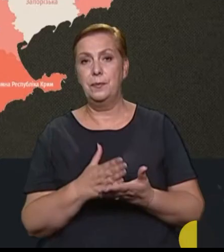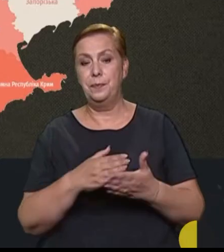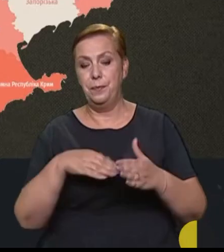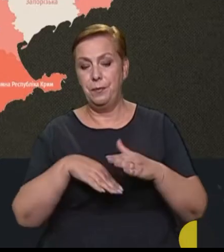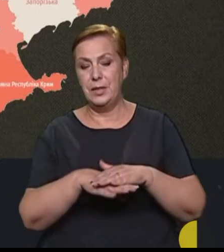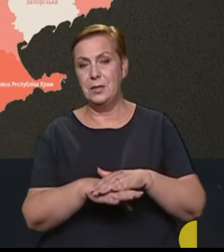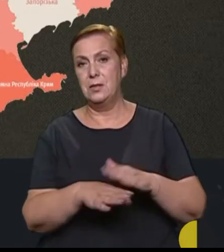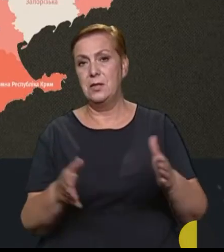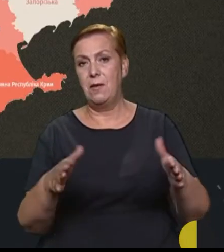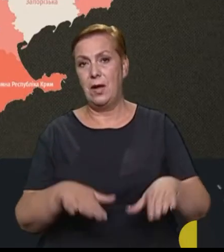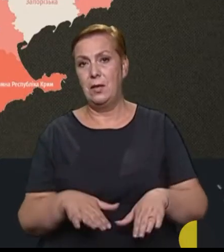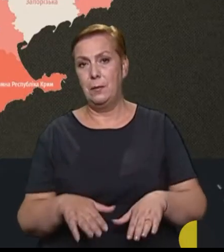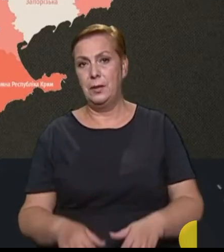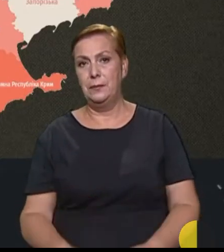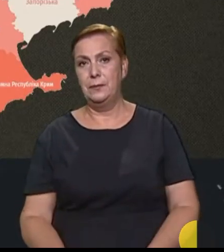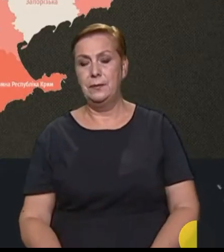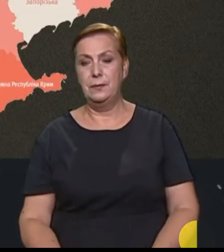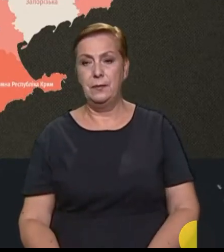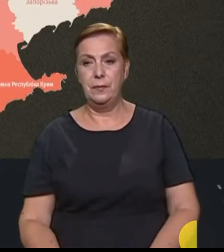завалами?